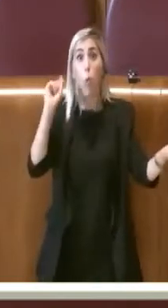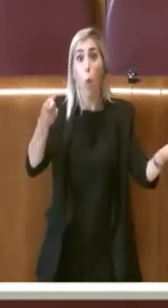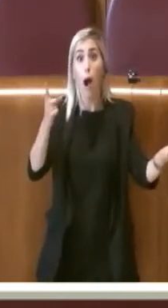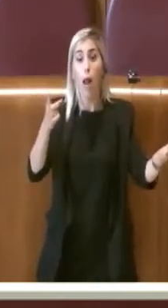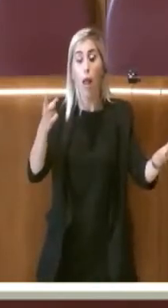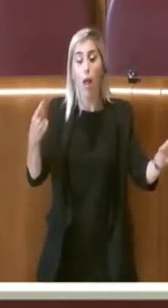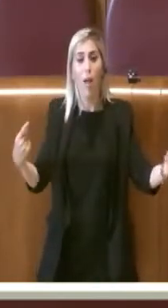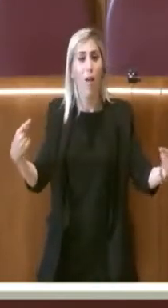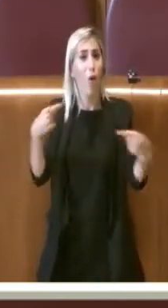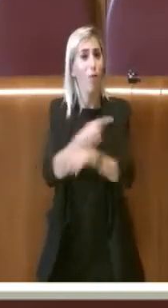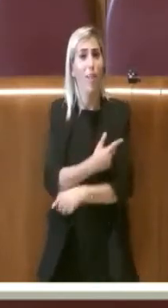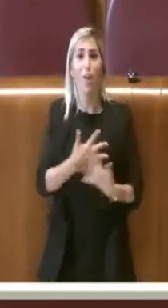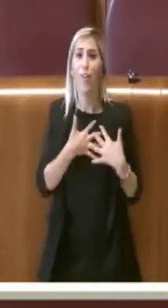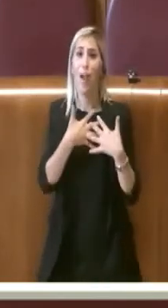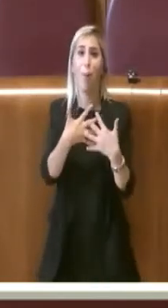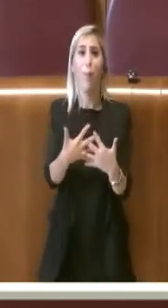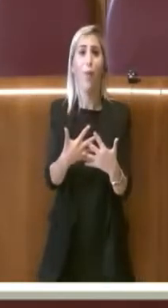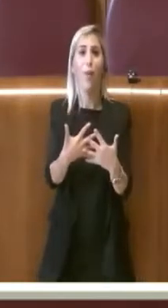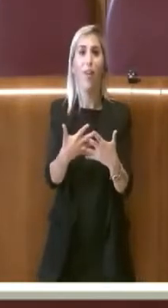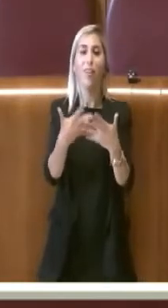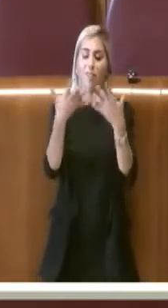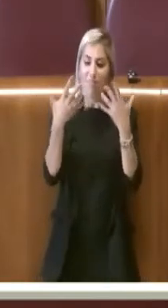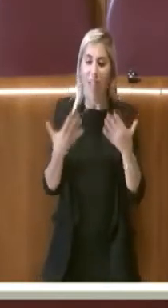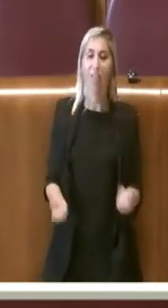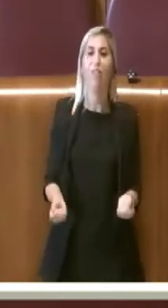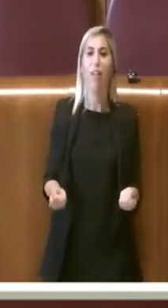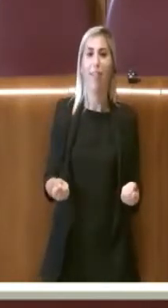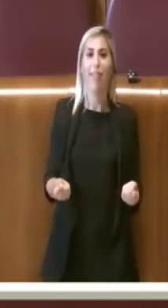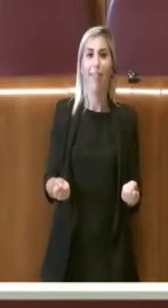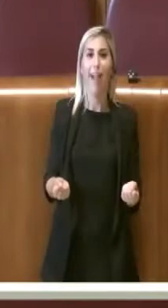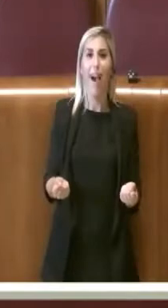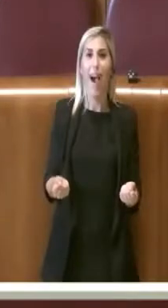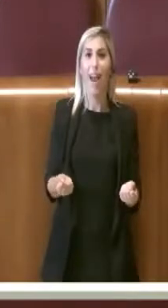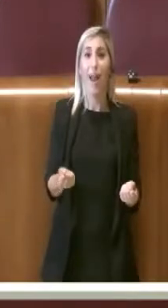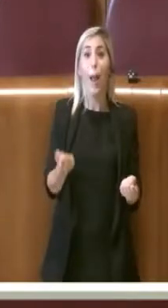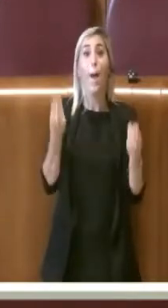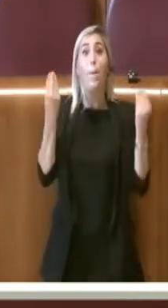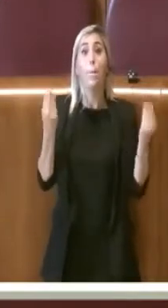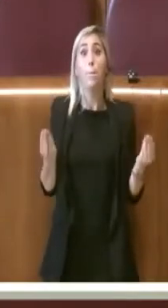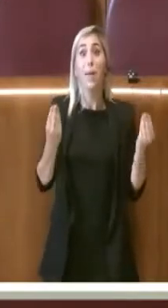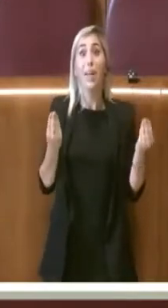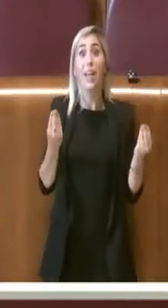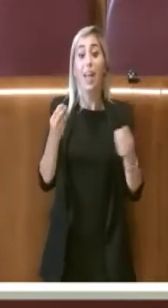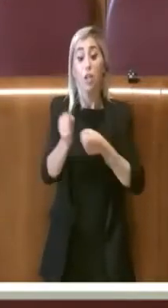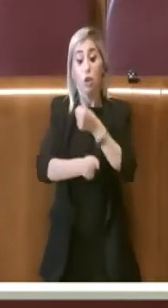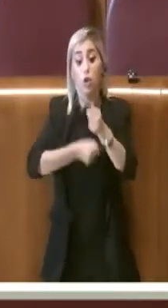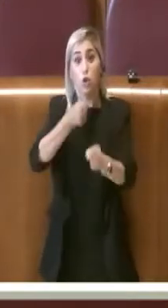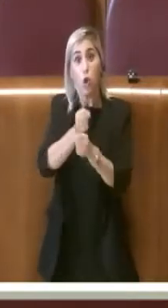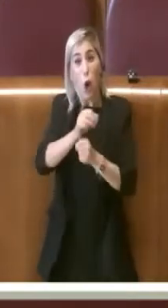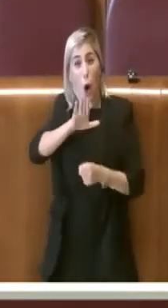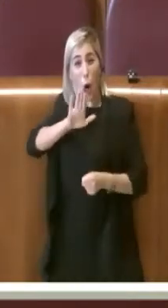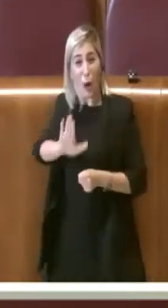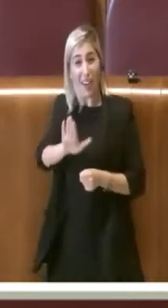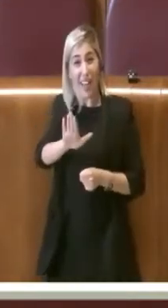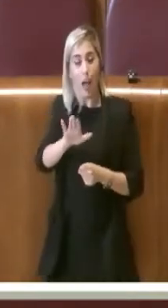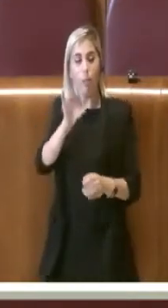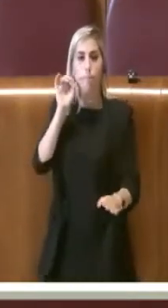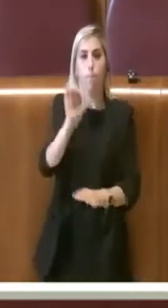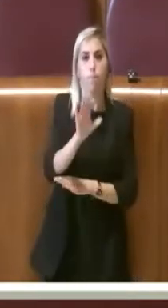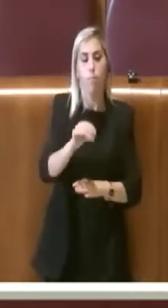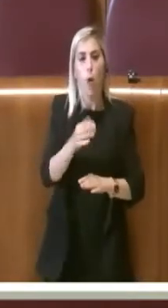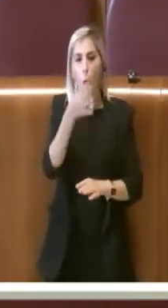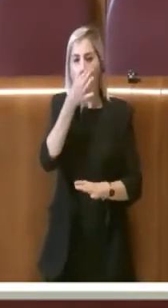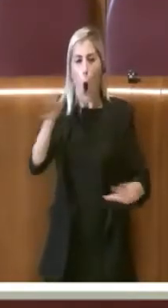ovvero di amore e di accoglienza. Perché quello che questa storia ci ha insegnato, quell